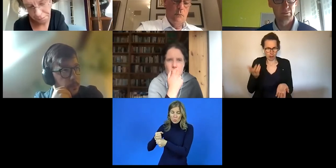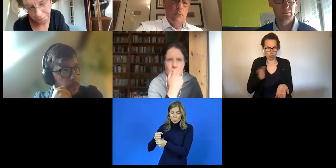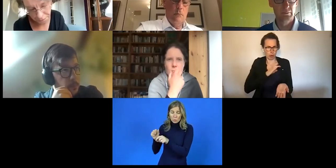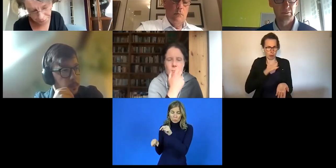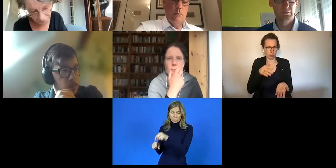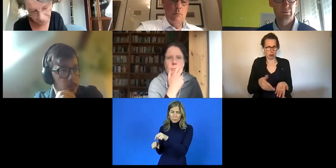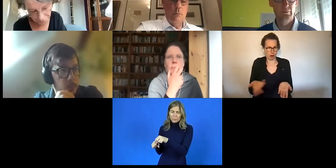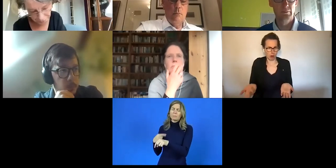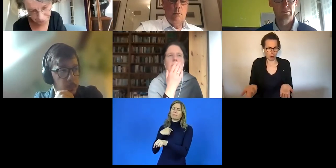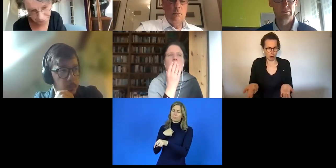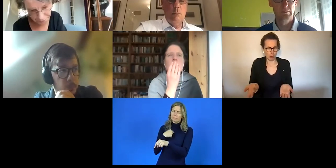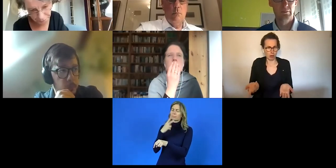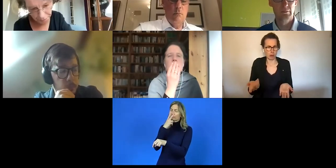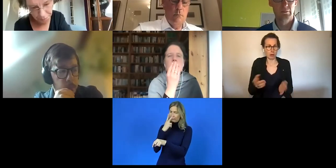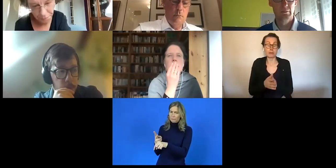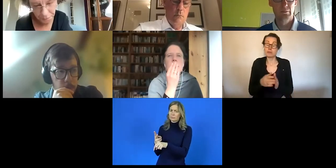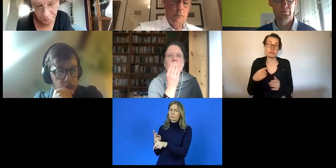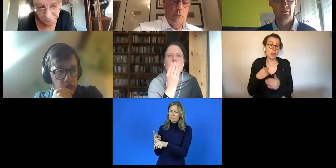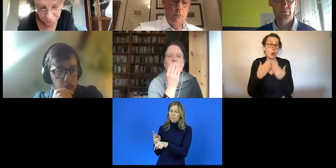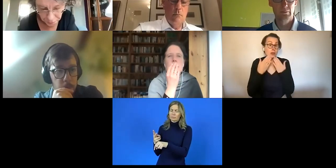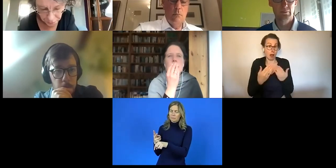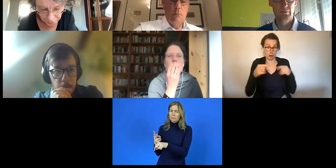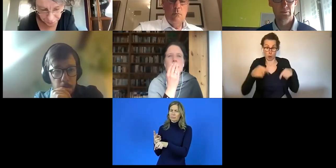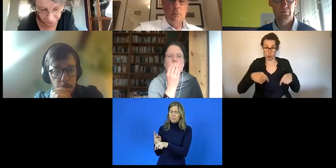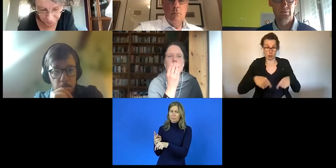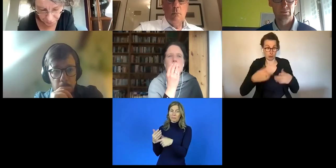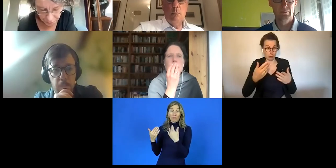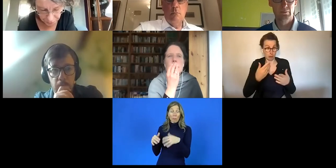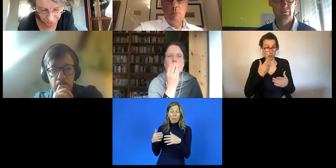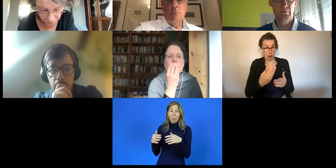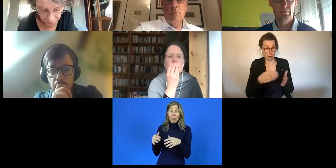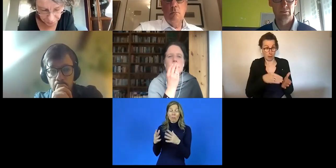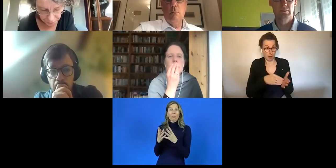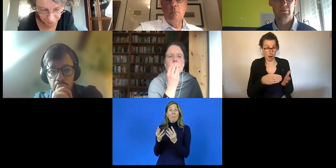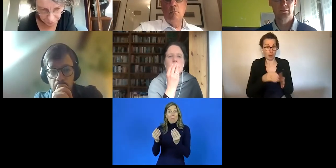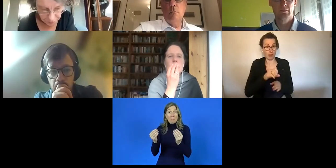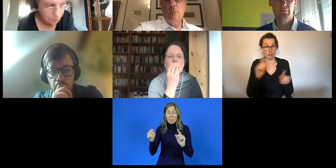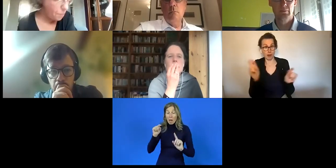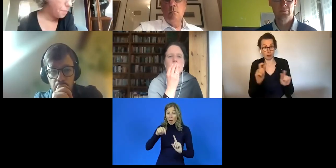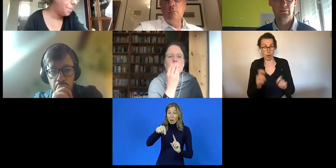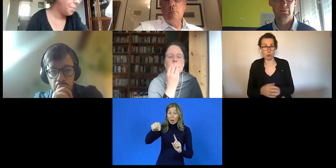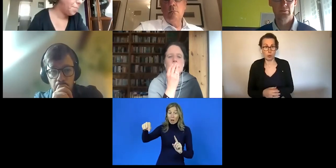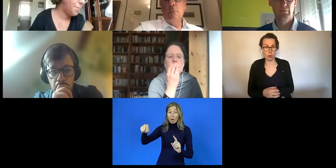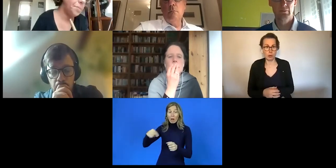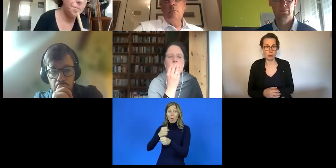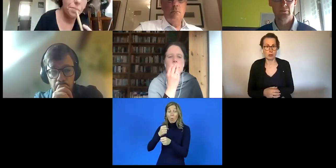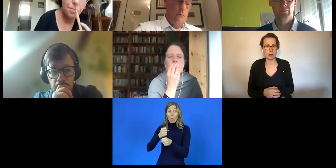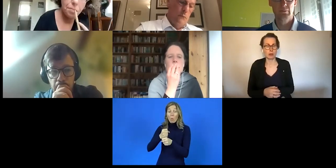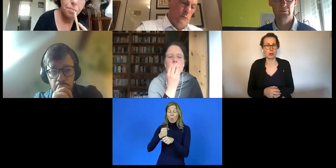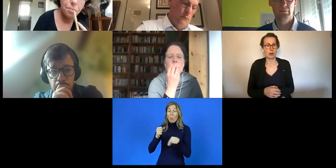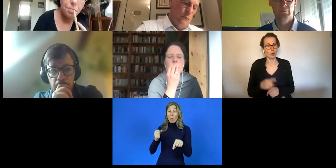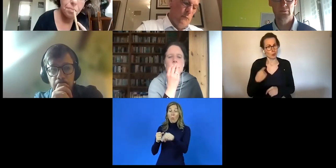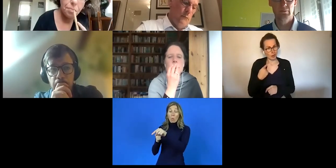Und bin auch sehr dankbar für die Einladung, für die heutige Veranstaltung und bin sehr angenehm